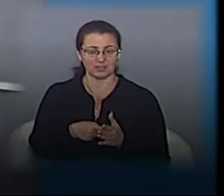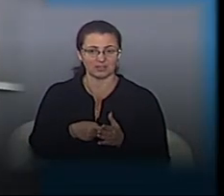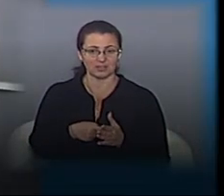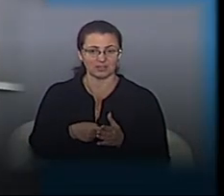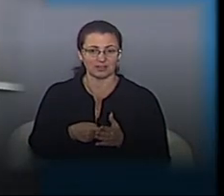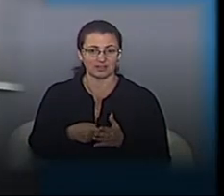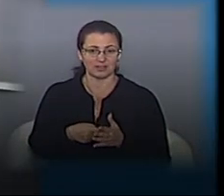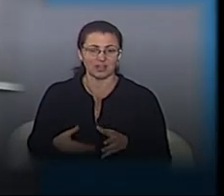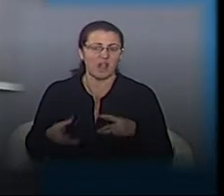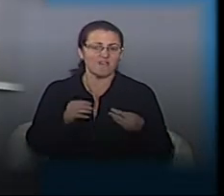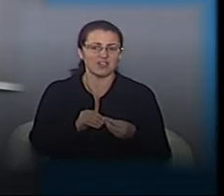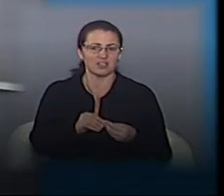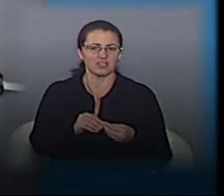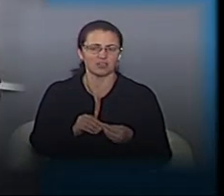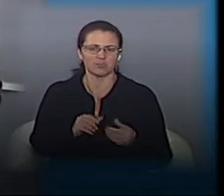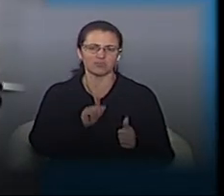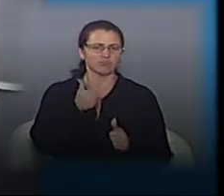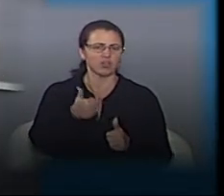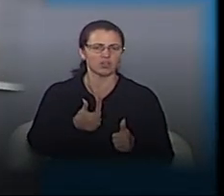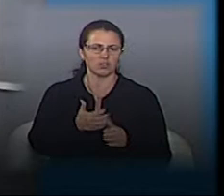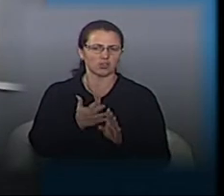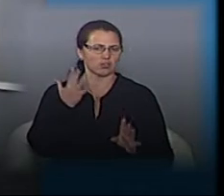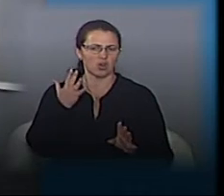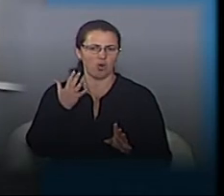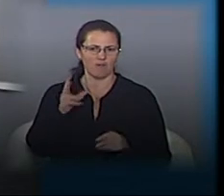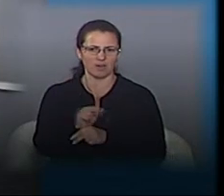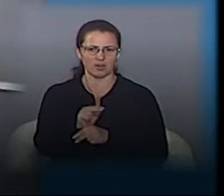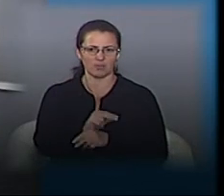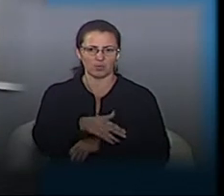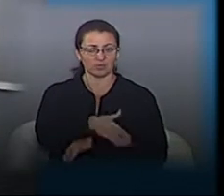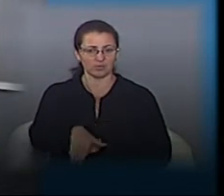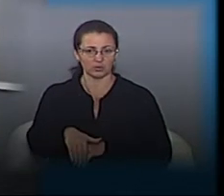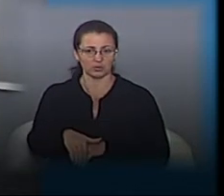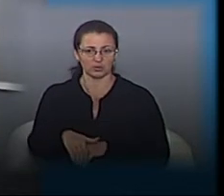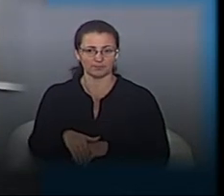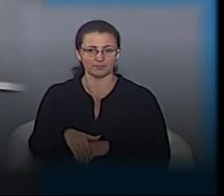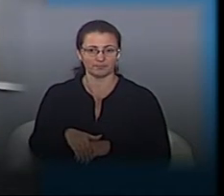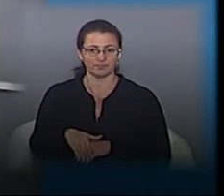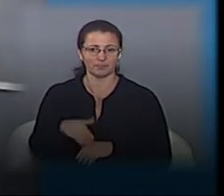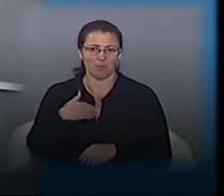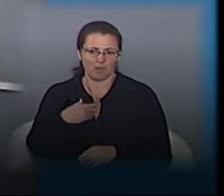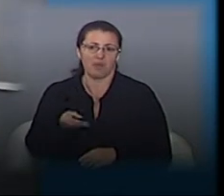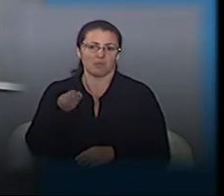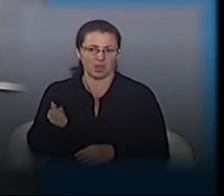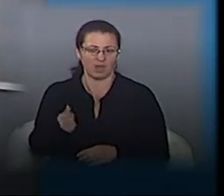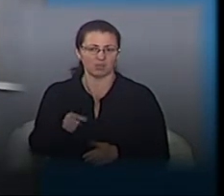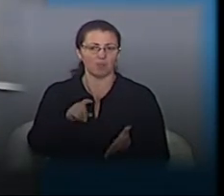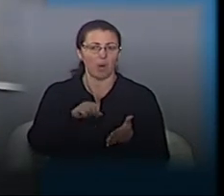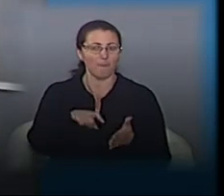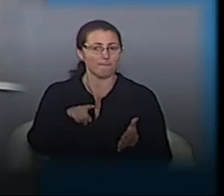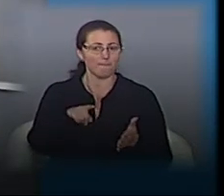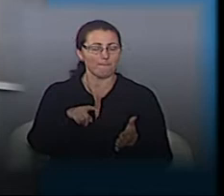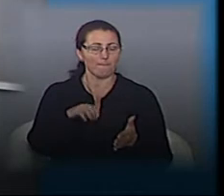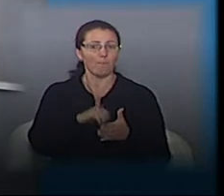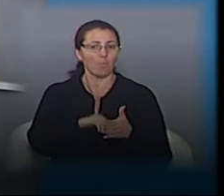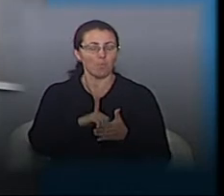пріоритетності ремонту? От як навіть у відео ми бачили, водій говорив, що ми так платимо податок, а